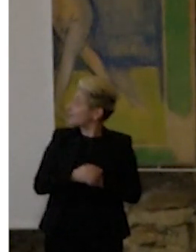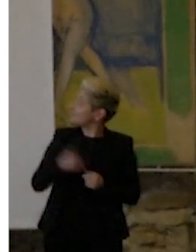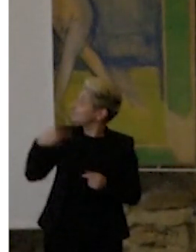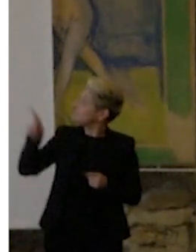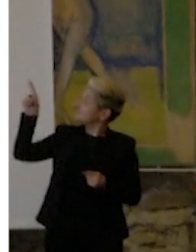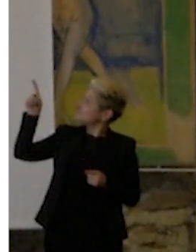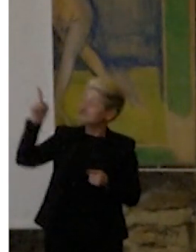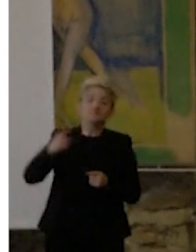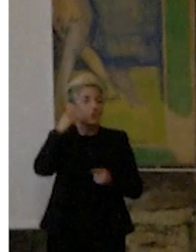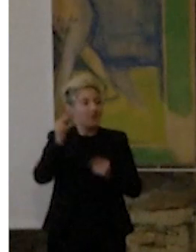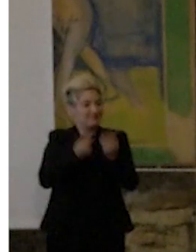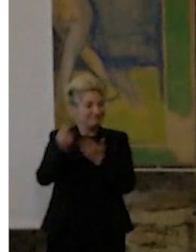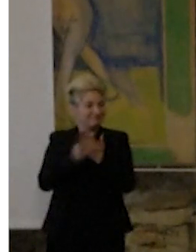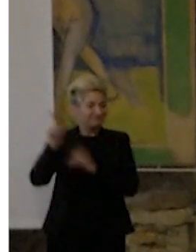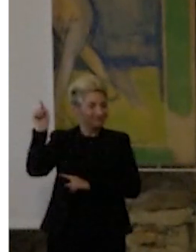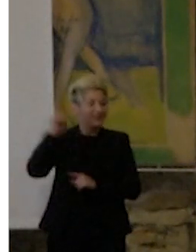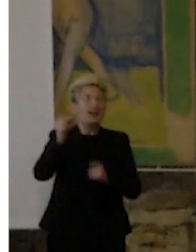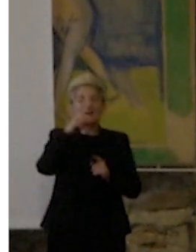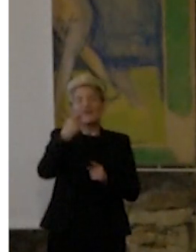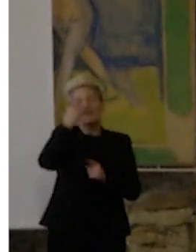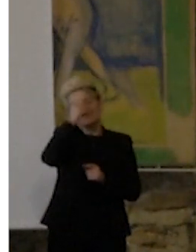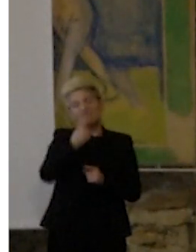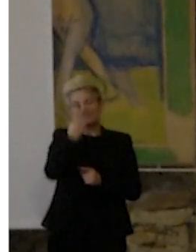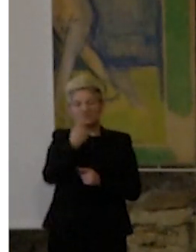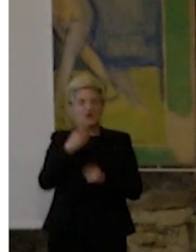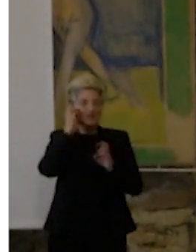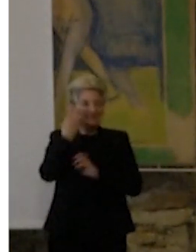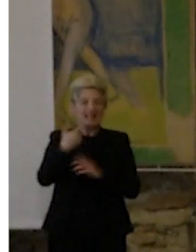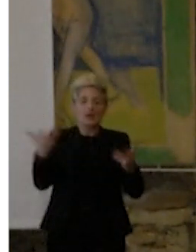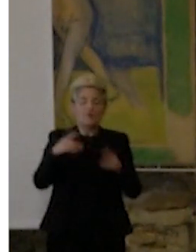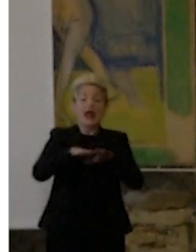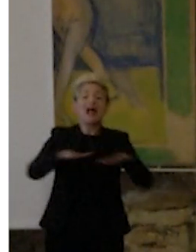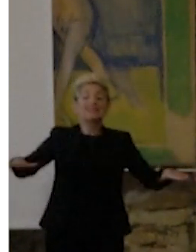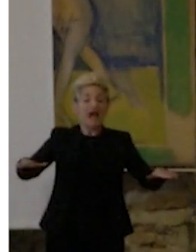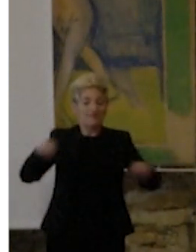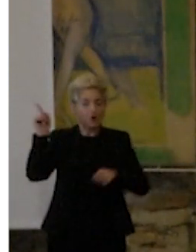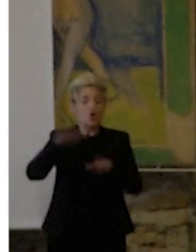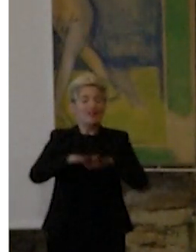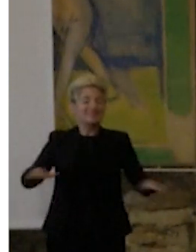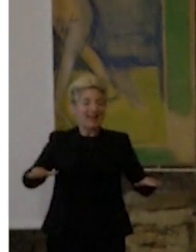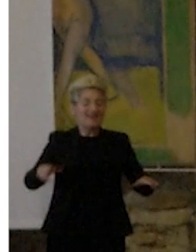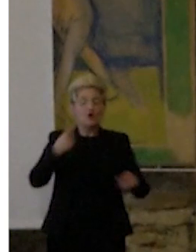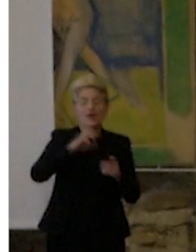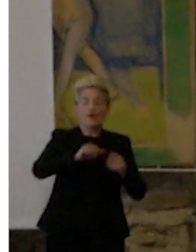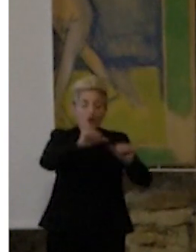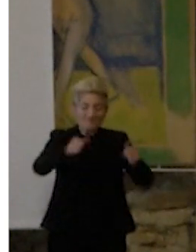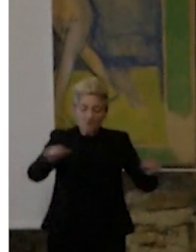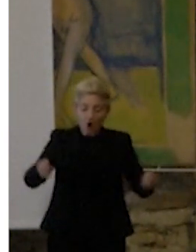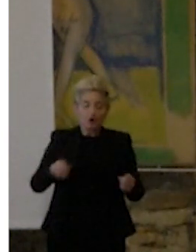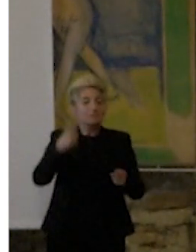vedere la mostra, sa cosa sono queste strane figure. Sono dei tavoli. I tavoli hanno tutti una forma differente,